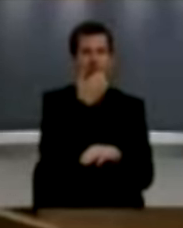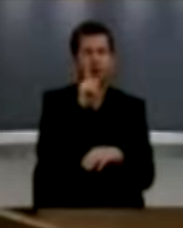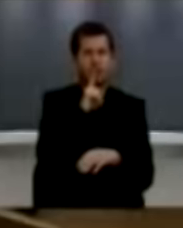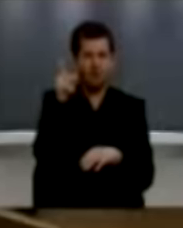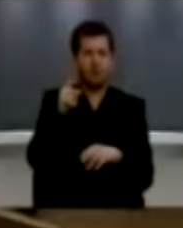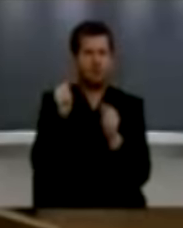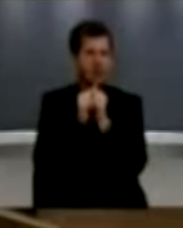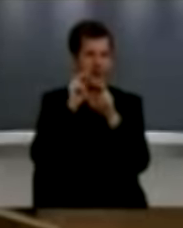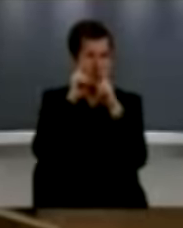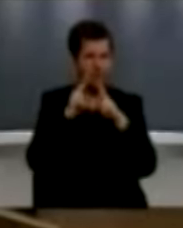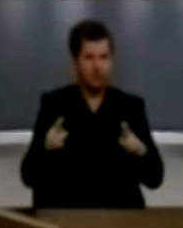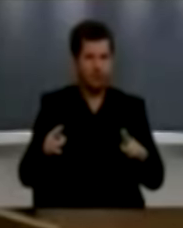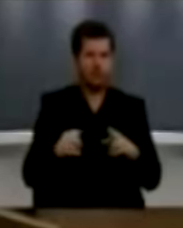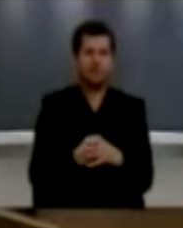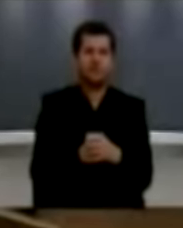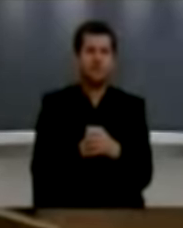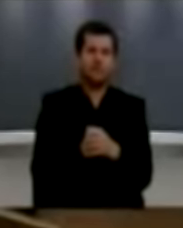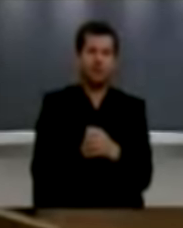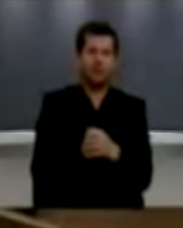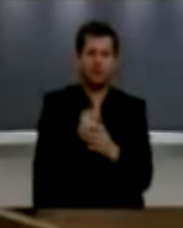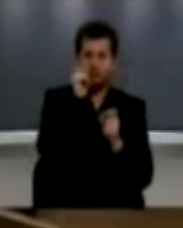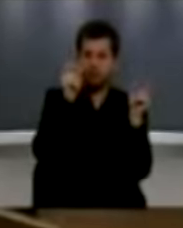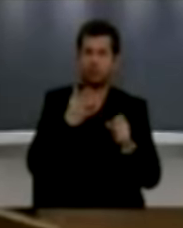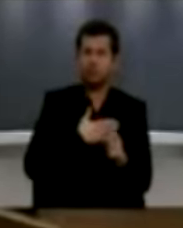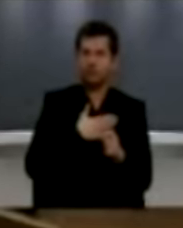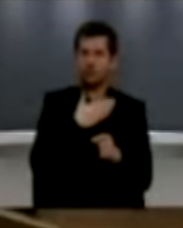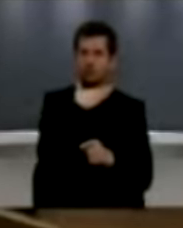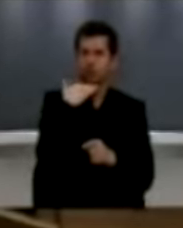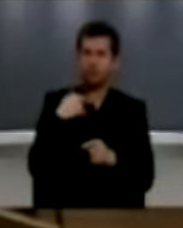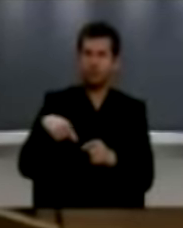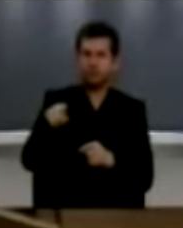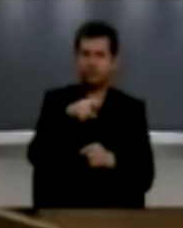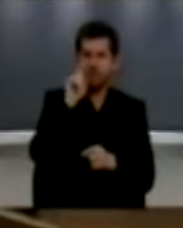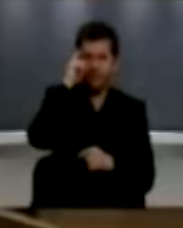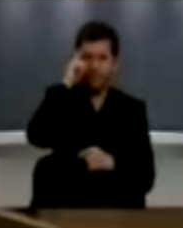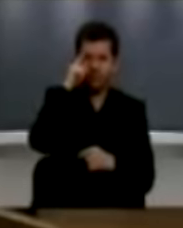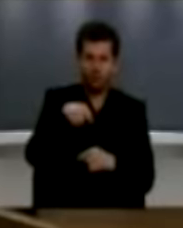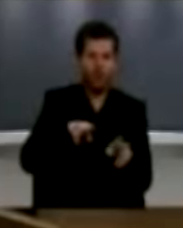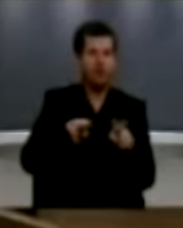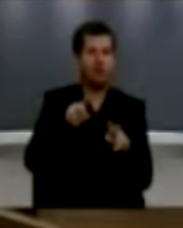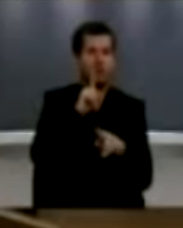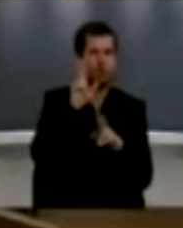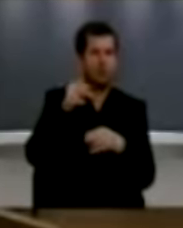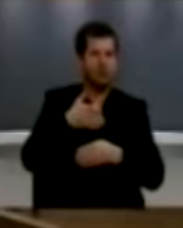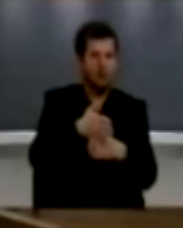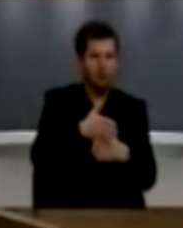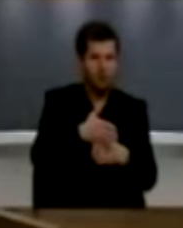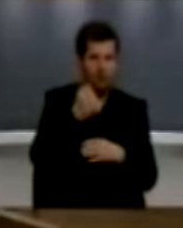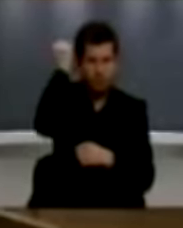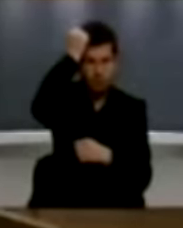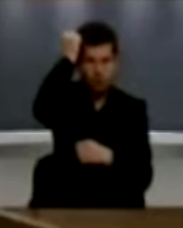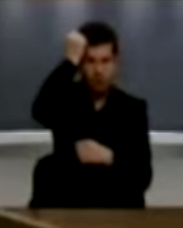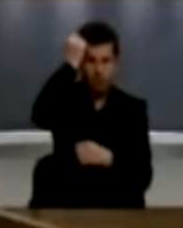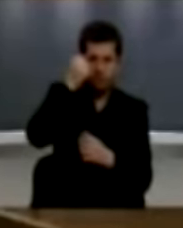ndërkomtare? Popëlion sot, në shumic, mendon se kjo gjyka dhe të andimoj Republikën e Kosovës,